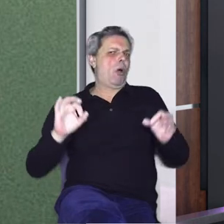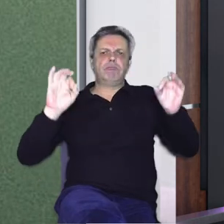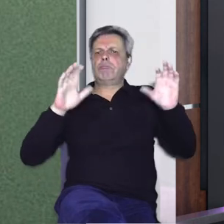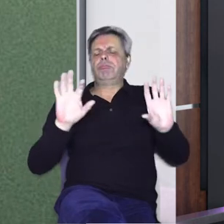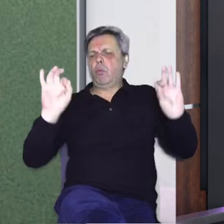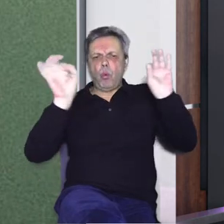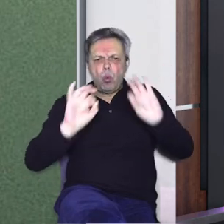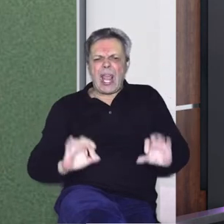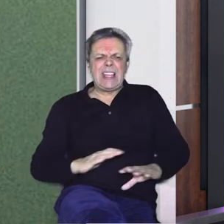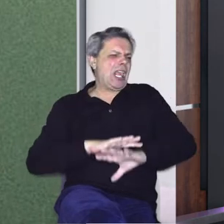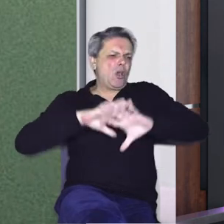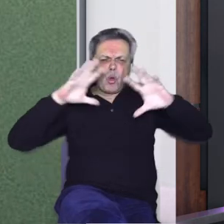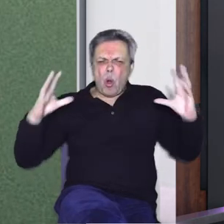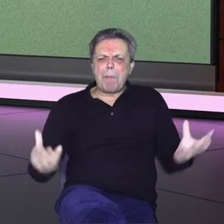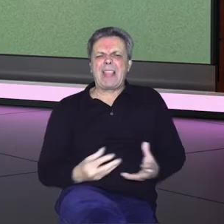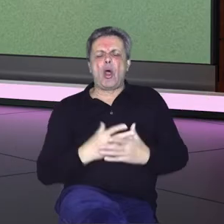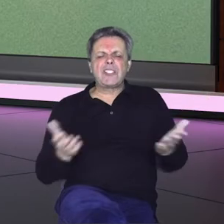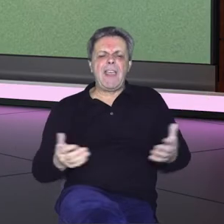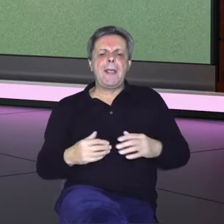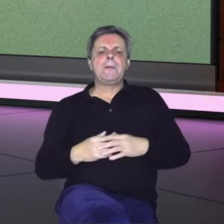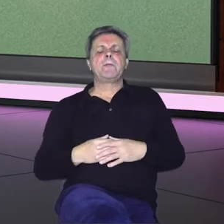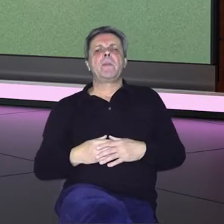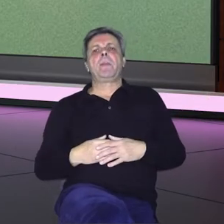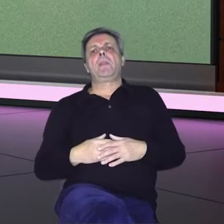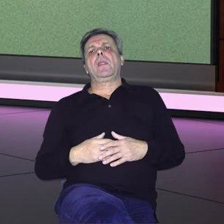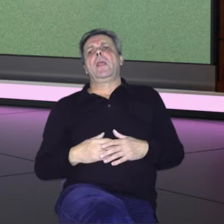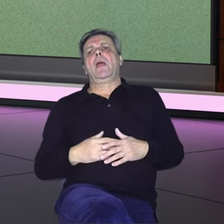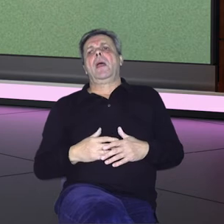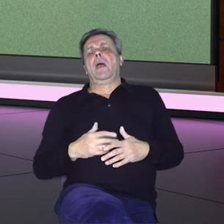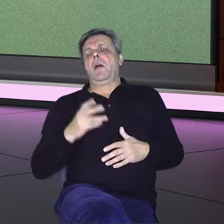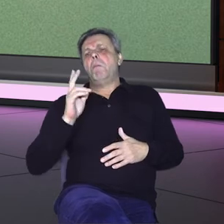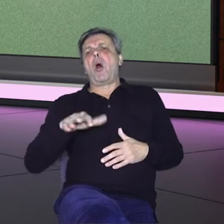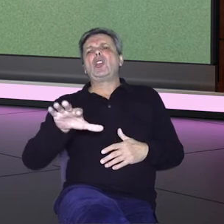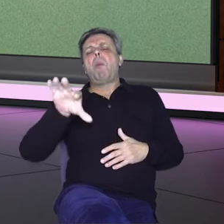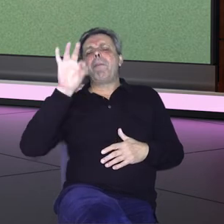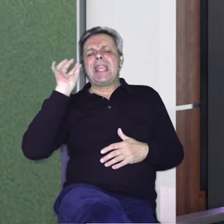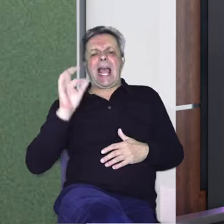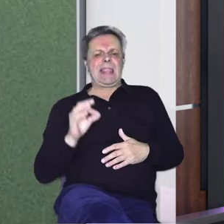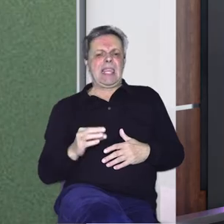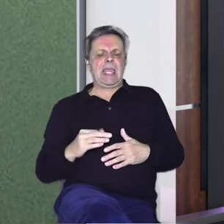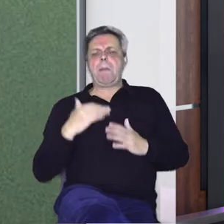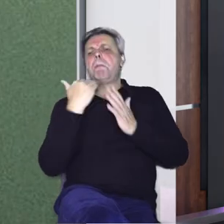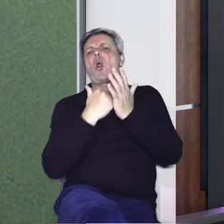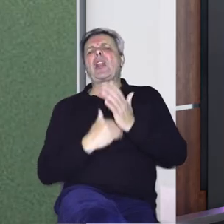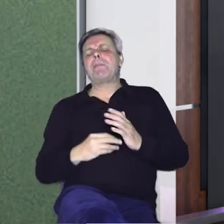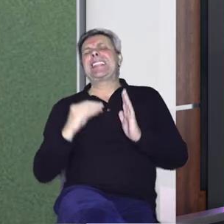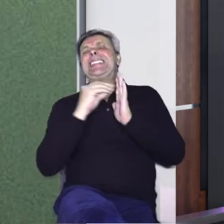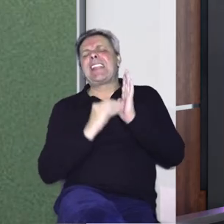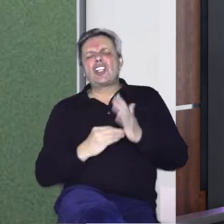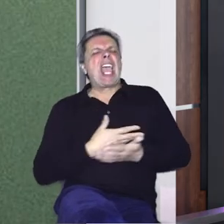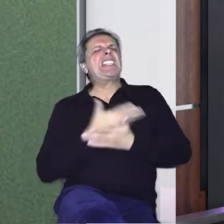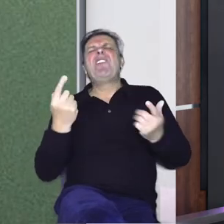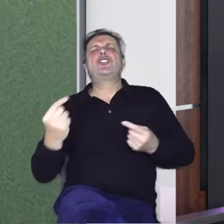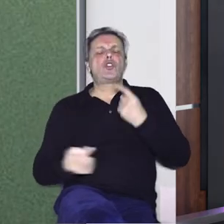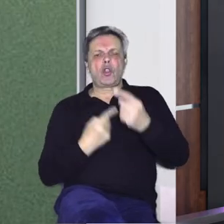amfiteater, projekt Fezb Stream, dakle, oni su mogli imitirati kompletan programski sadržaj i sve što se